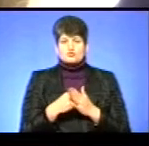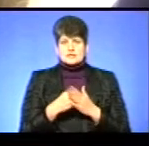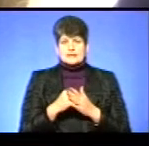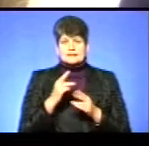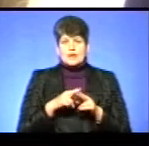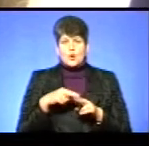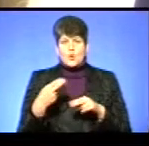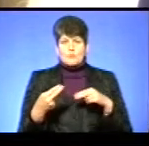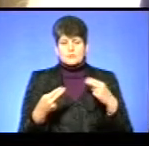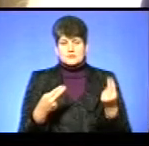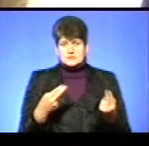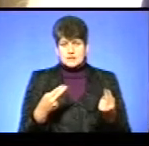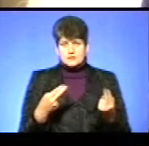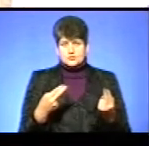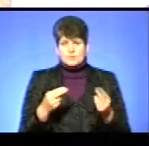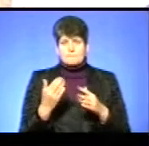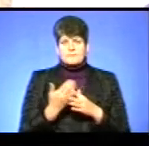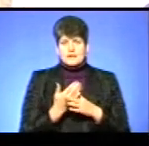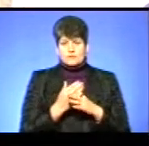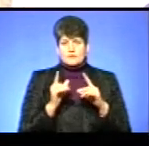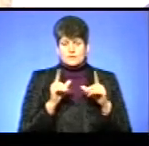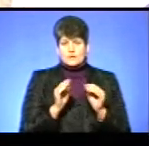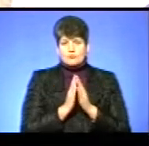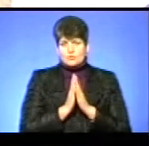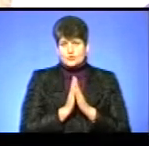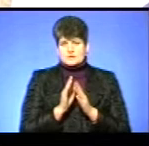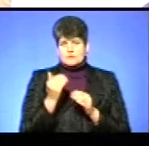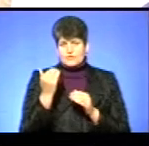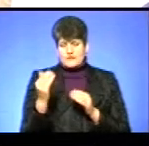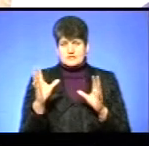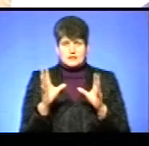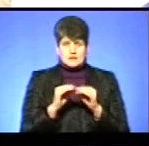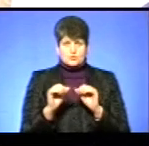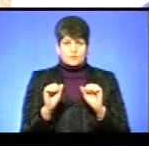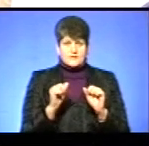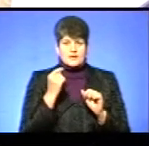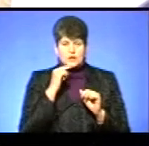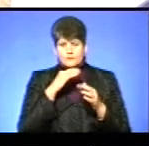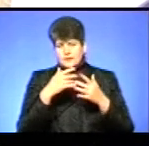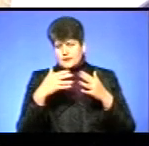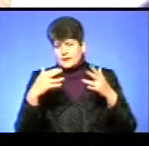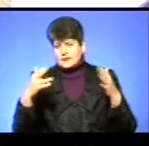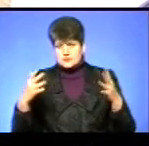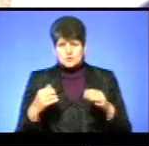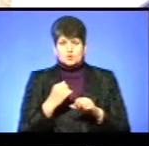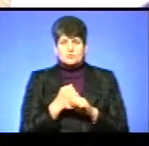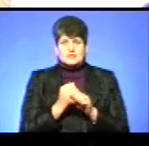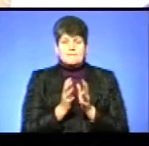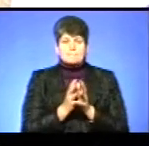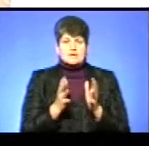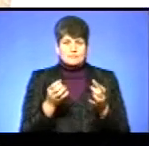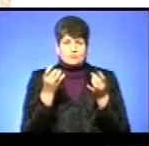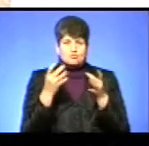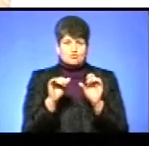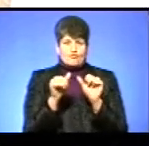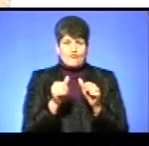компенсацію втратку пільговиків перевезення. Просимо вас разом з управлінням економіки і так далі зробити максимально просту